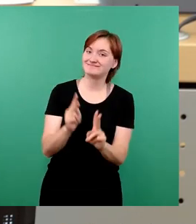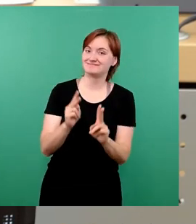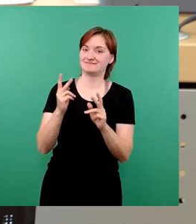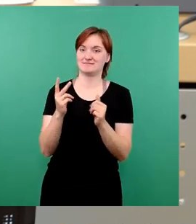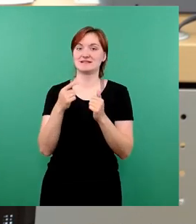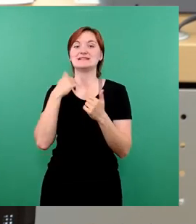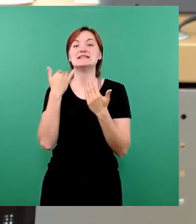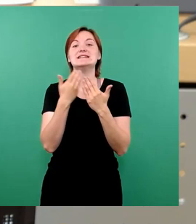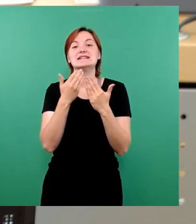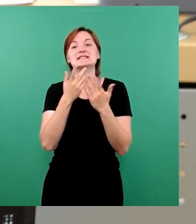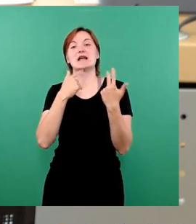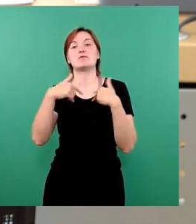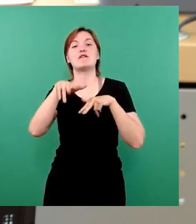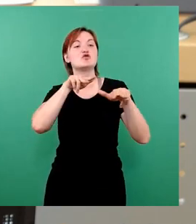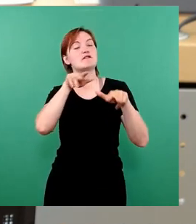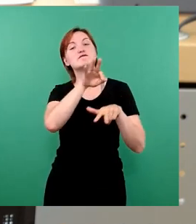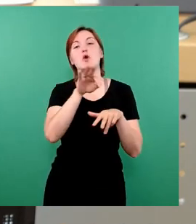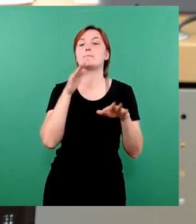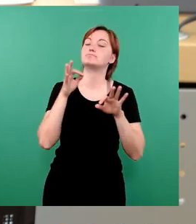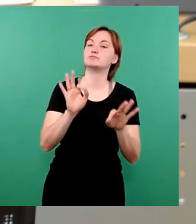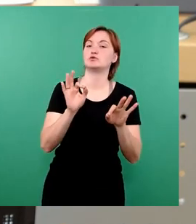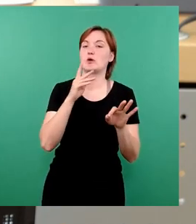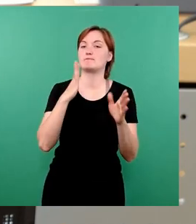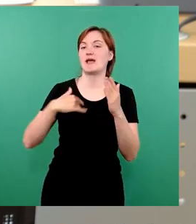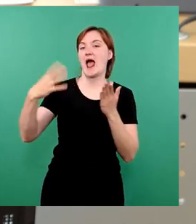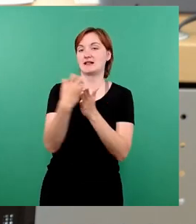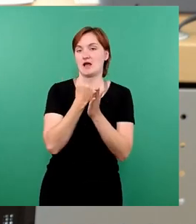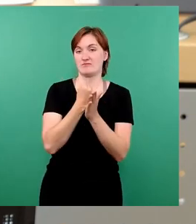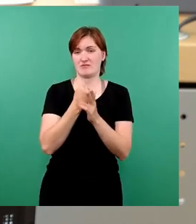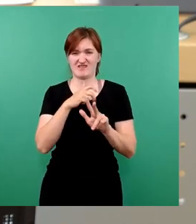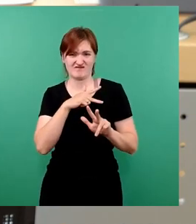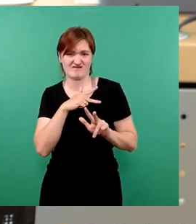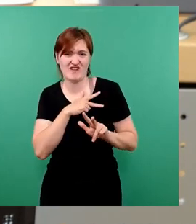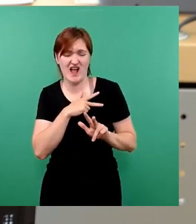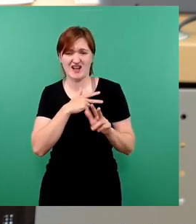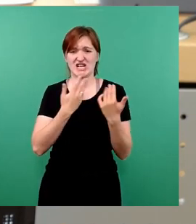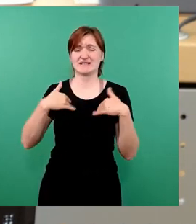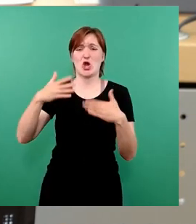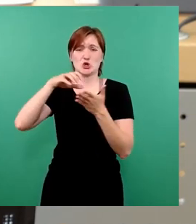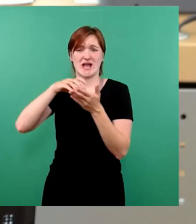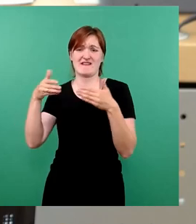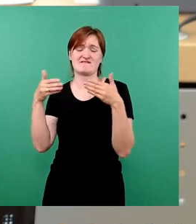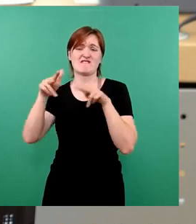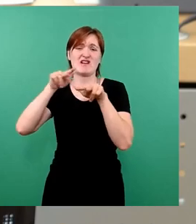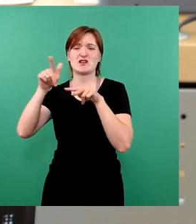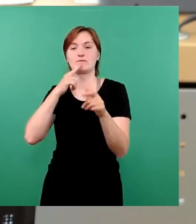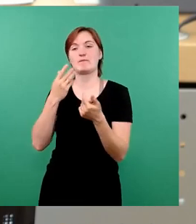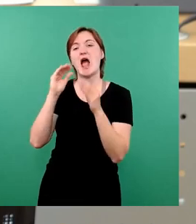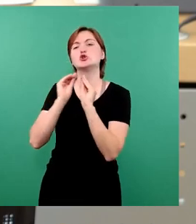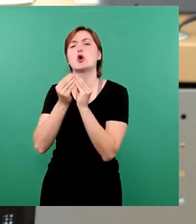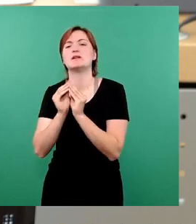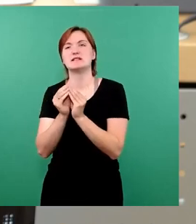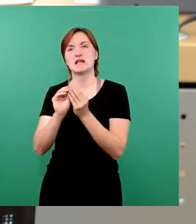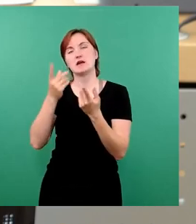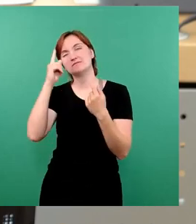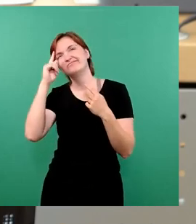guttun und führt zu höheren Einnahmen. Aber man scheint insbesondere da in Teilen der Stadtverwaltung lieber kompliziert zu denken und verhindert das eine